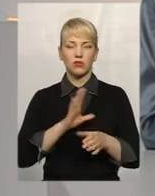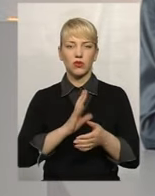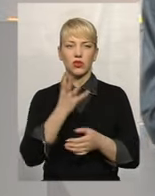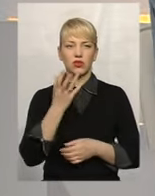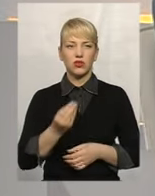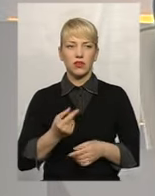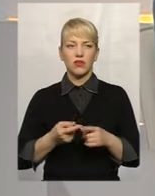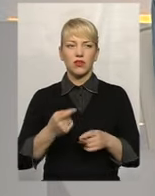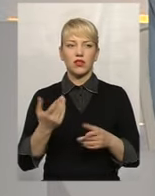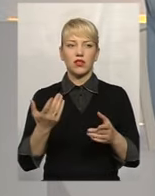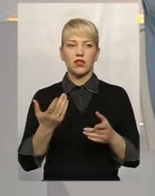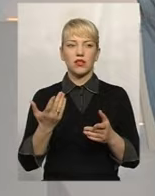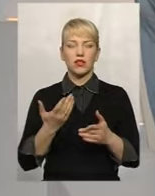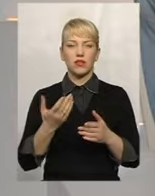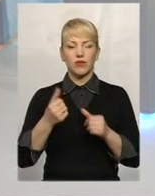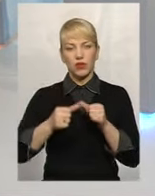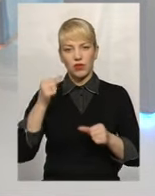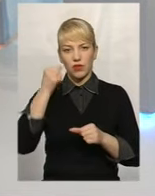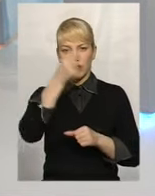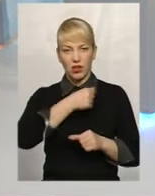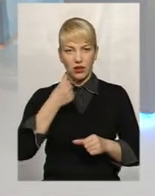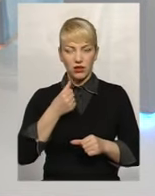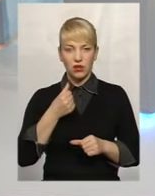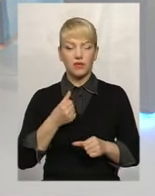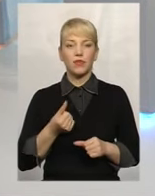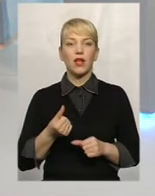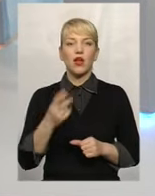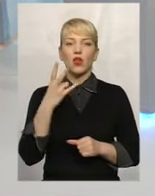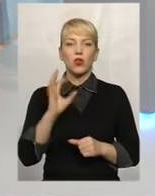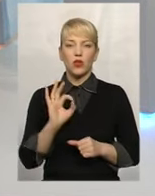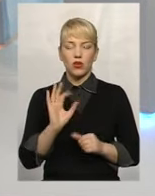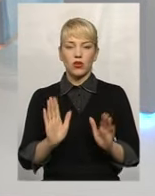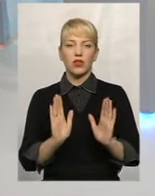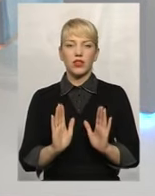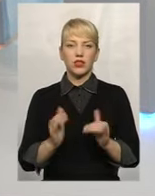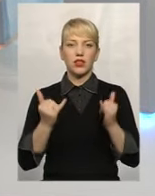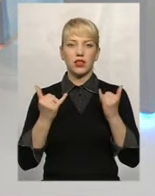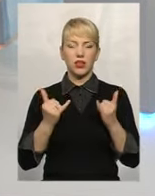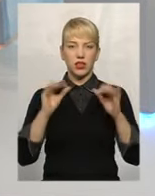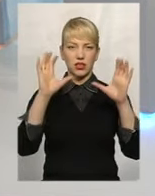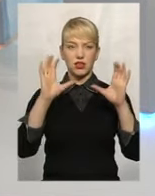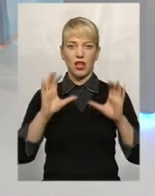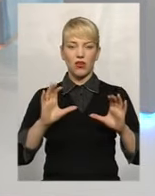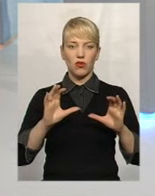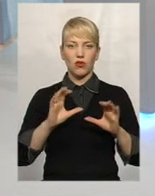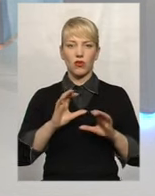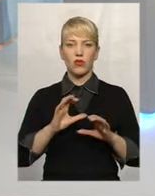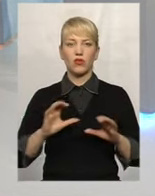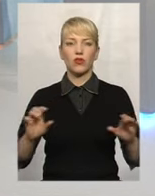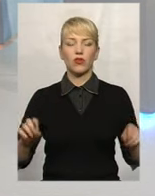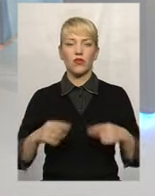який набув чинності рік тому. Проте лише нині законотворець